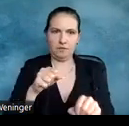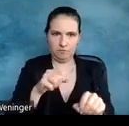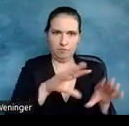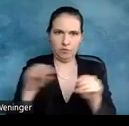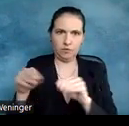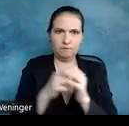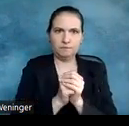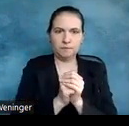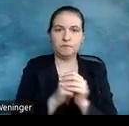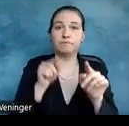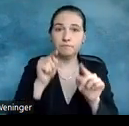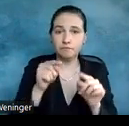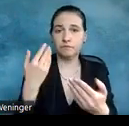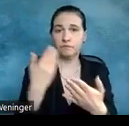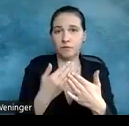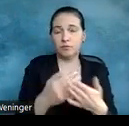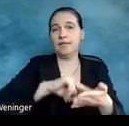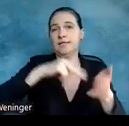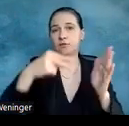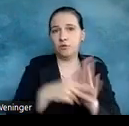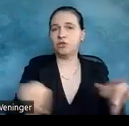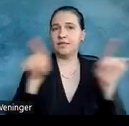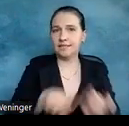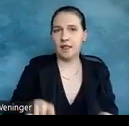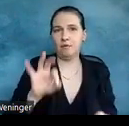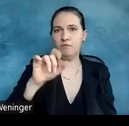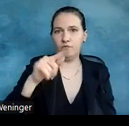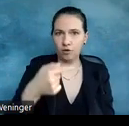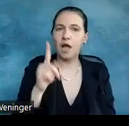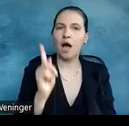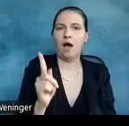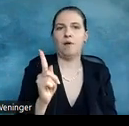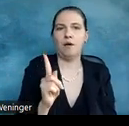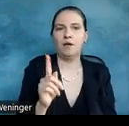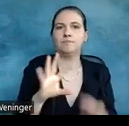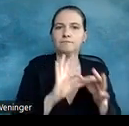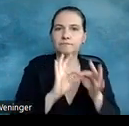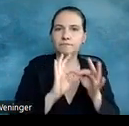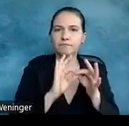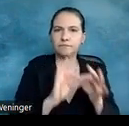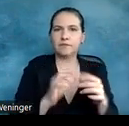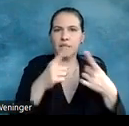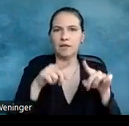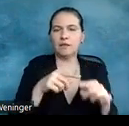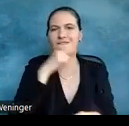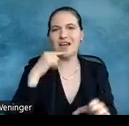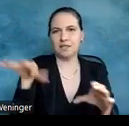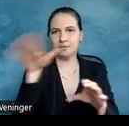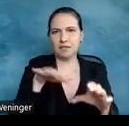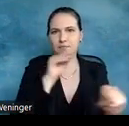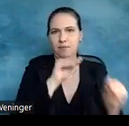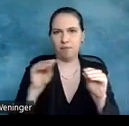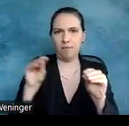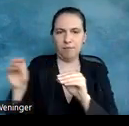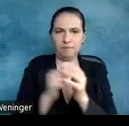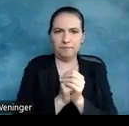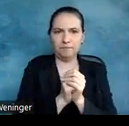Ist technologisch immer der gleiche Font. Hat nur etwas damit zu tun, dass andere Whitespaces eingebracht worden sind.